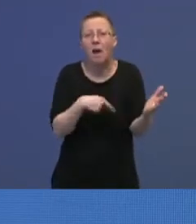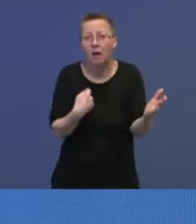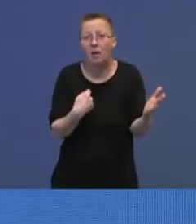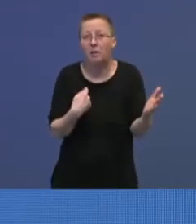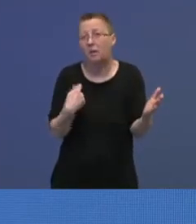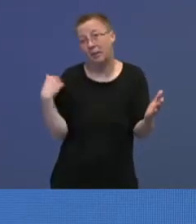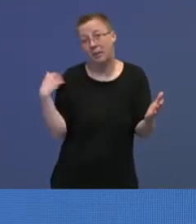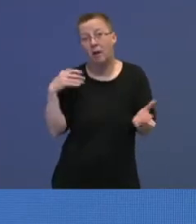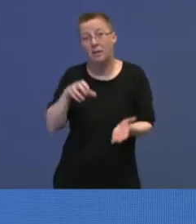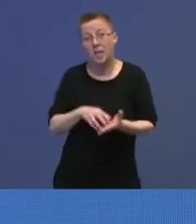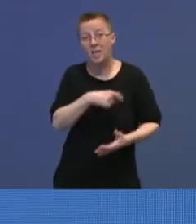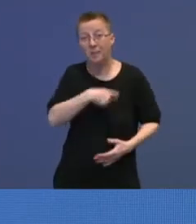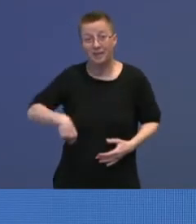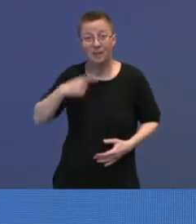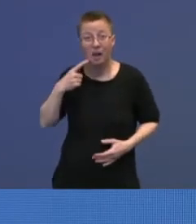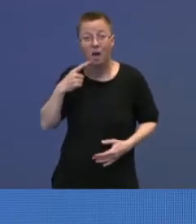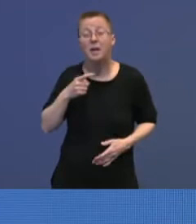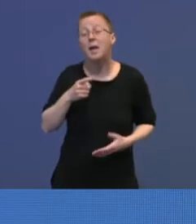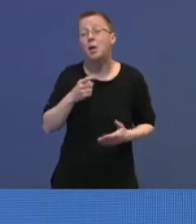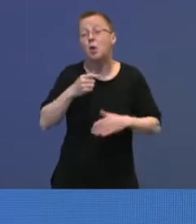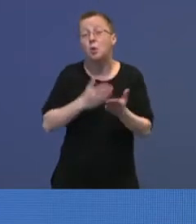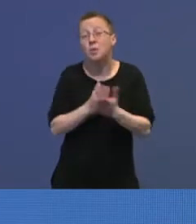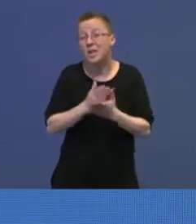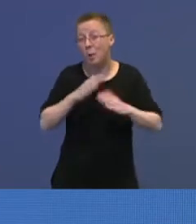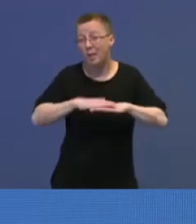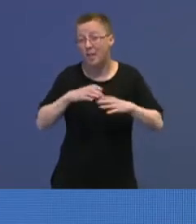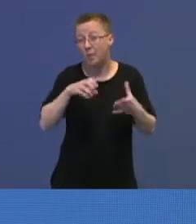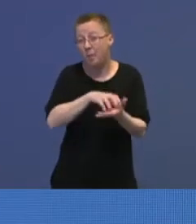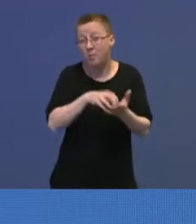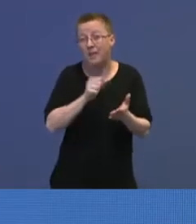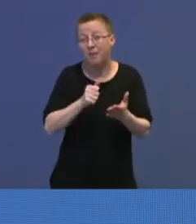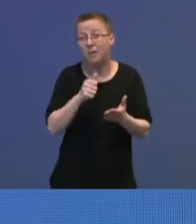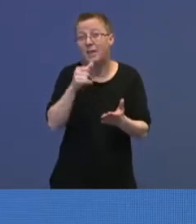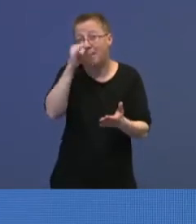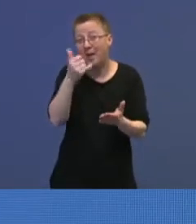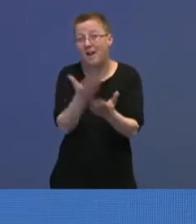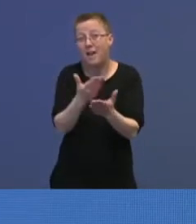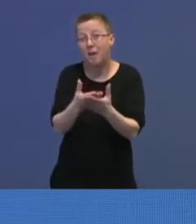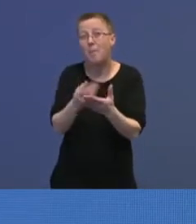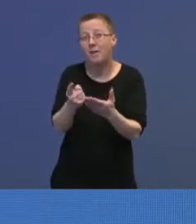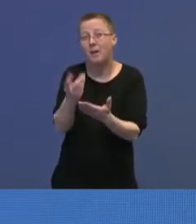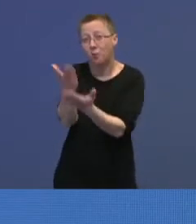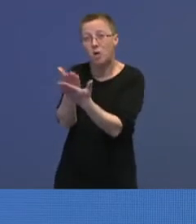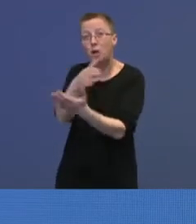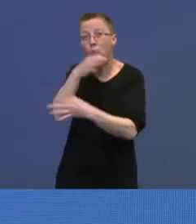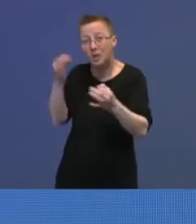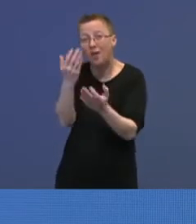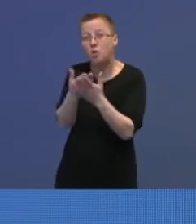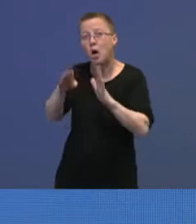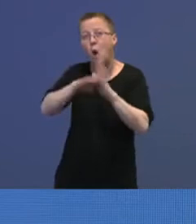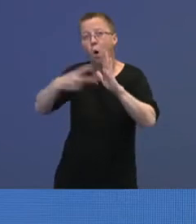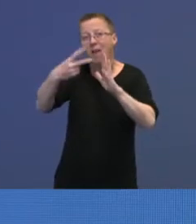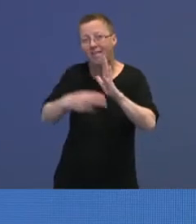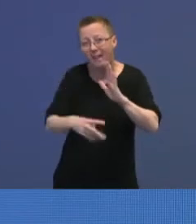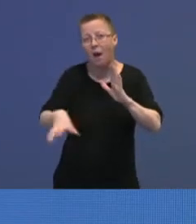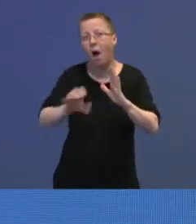Som statsministeren var inne på, så vil Justis- og beredskapsdepartementet derfor i april legge frem en samlet proposisjon for Stortinget, med forslag til lovendringer på